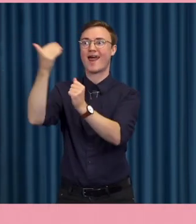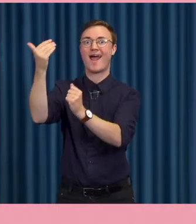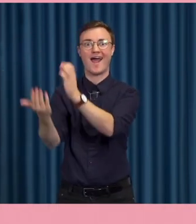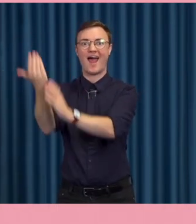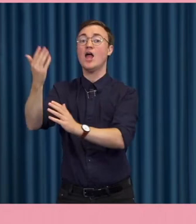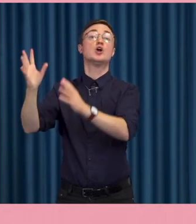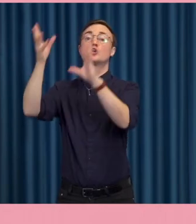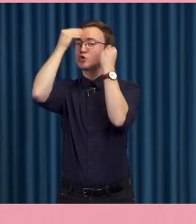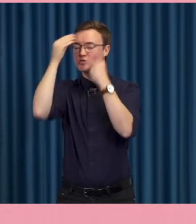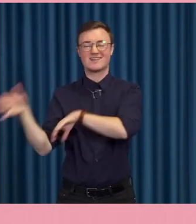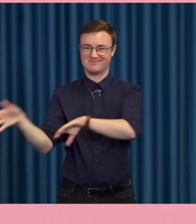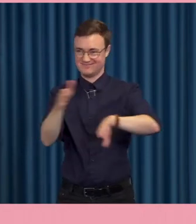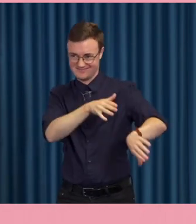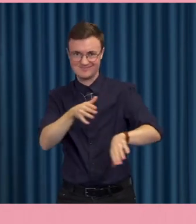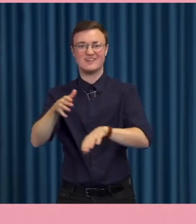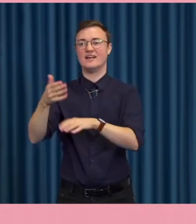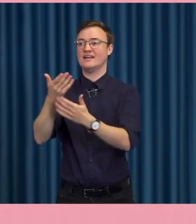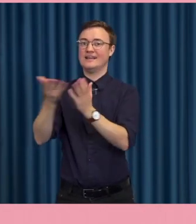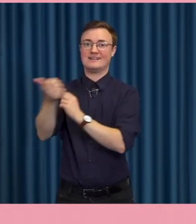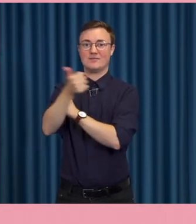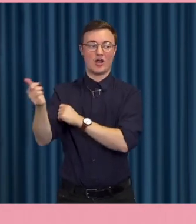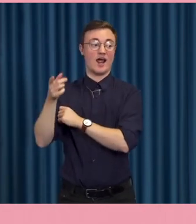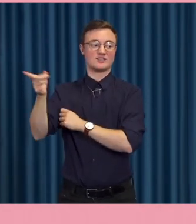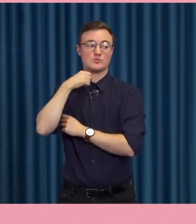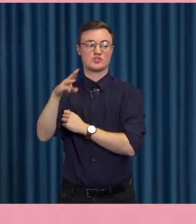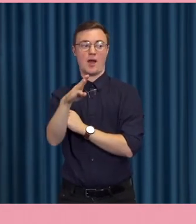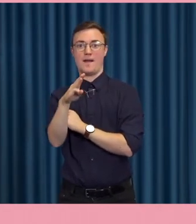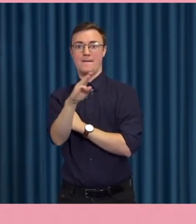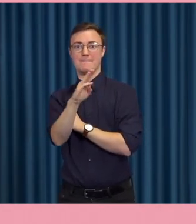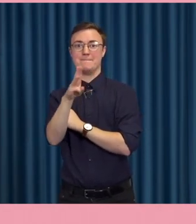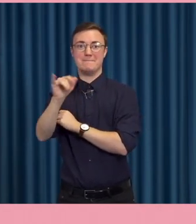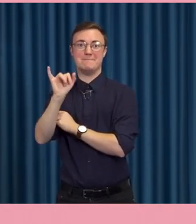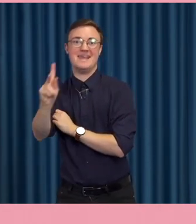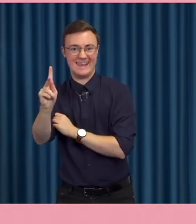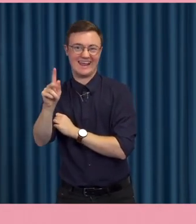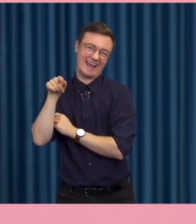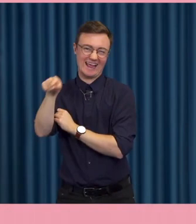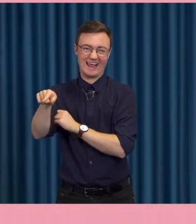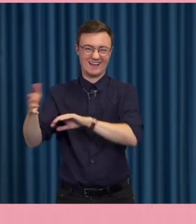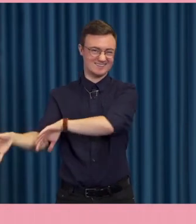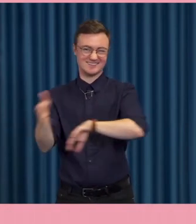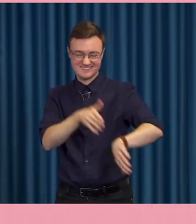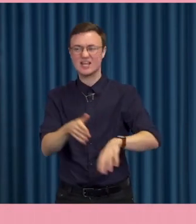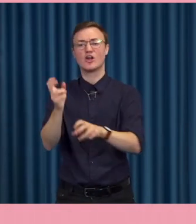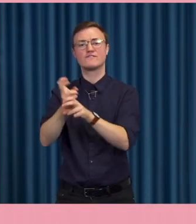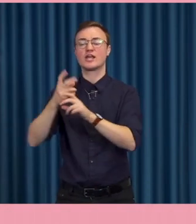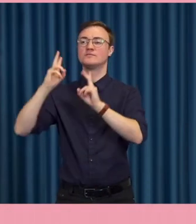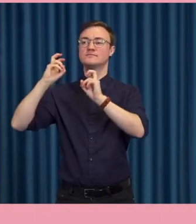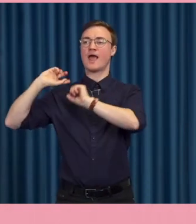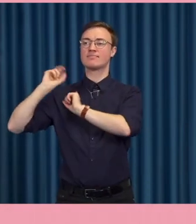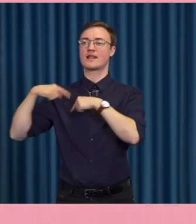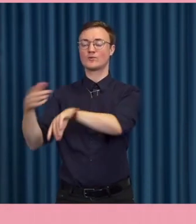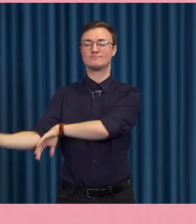kurser vi skriker inte bara på mik som det så berömt kallas med informationskunnighet om vi ska försöka lämna det traditionella